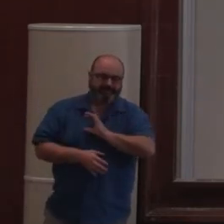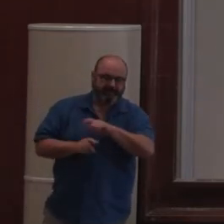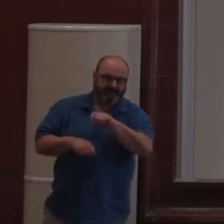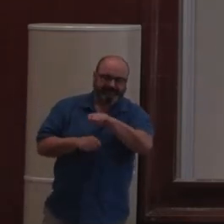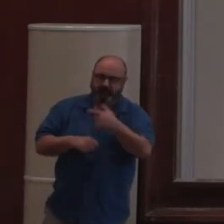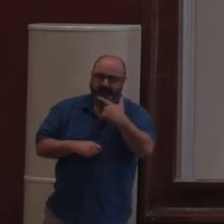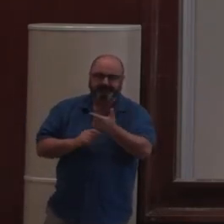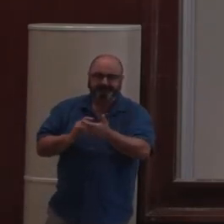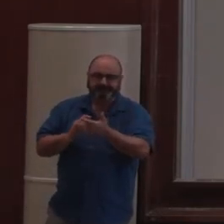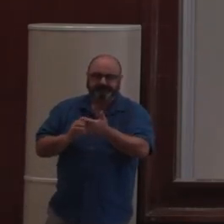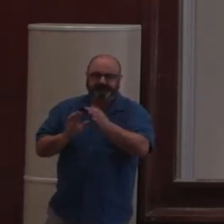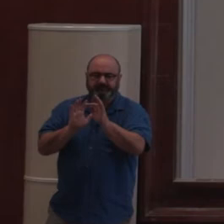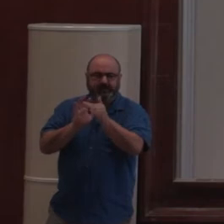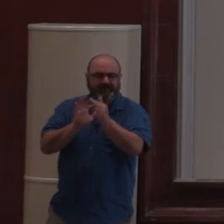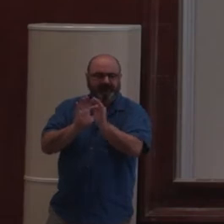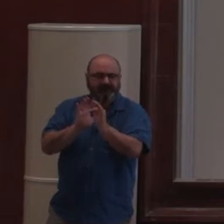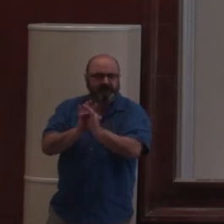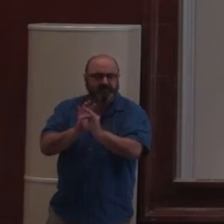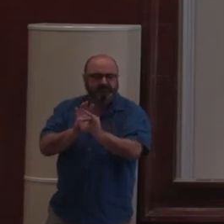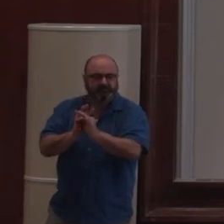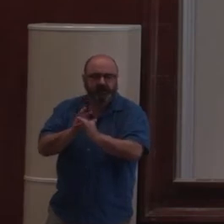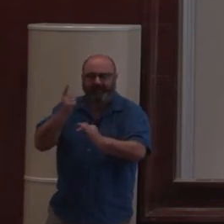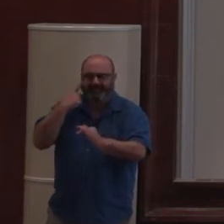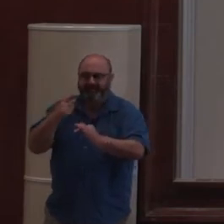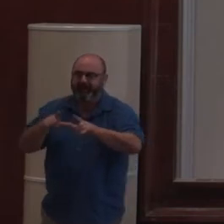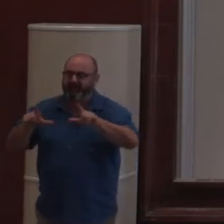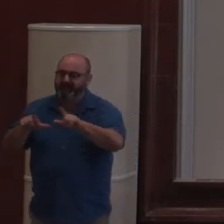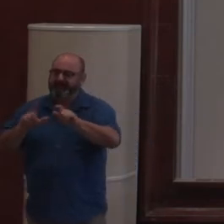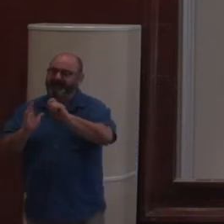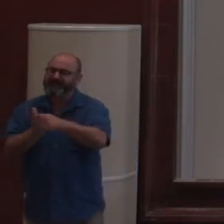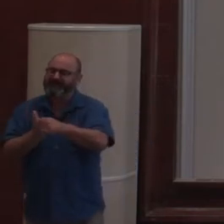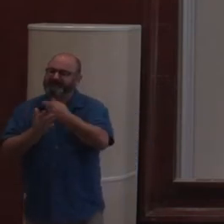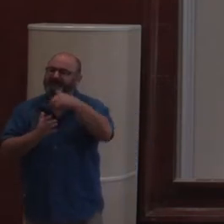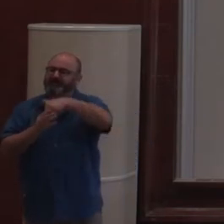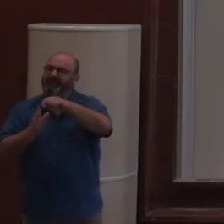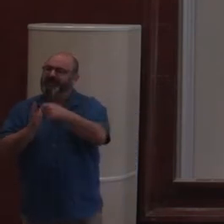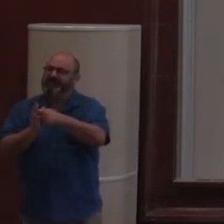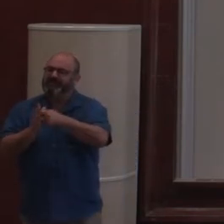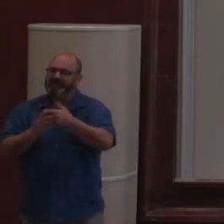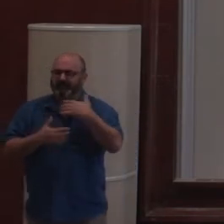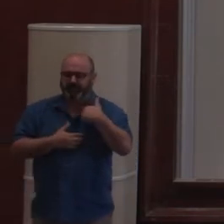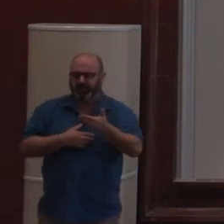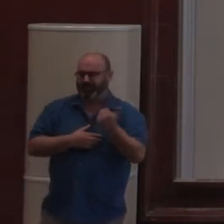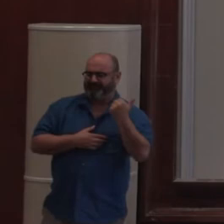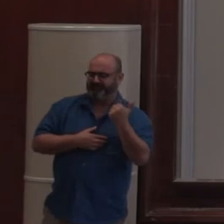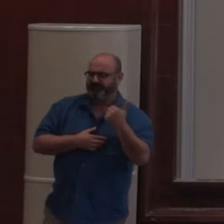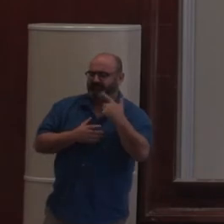la fonctionnalité qui s'occupe du formatage des dates. Vous avez des dates et quand vous avez fiché des pages, il y a des tas d'endroits où il